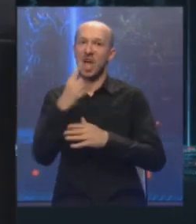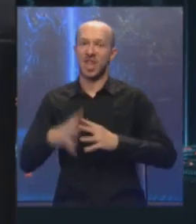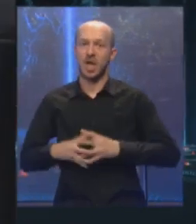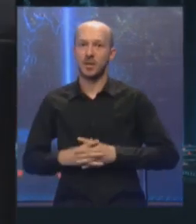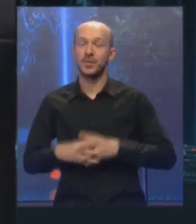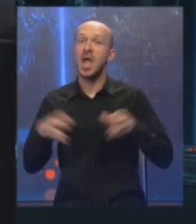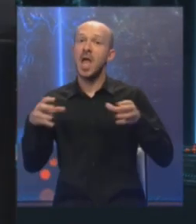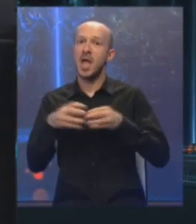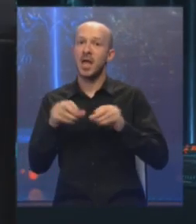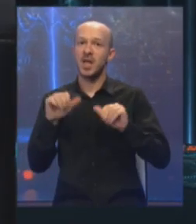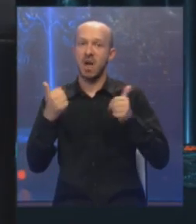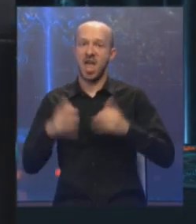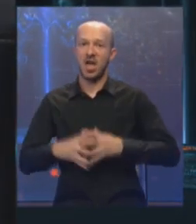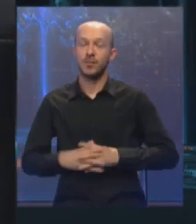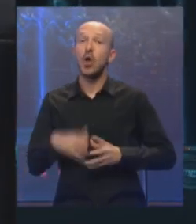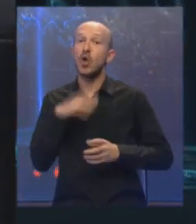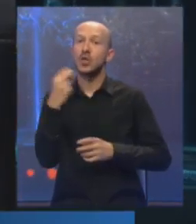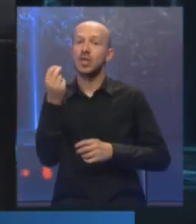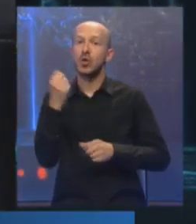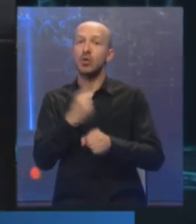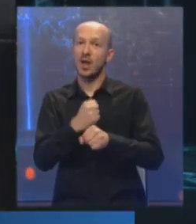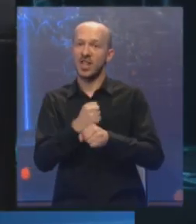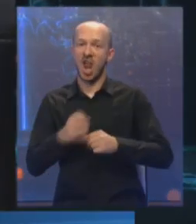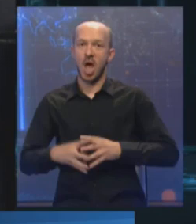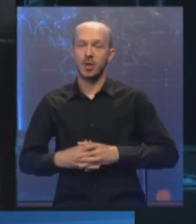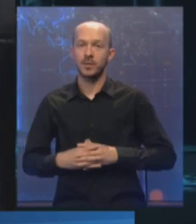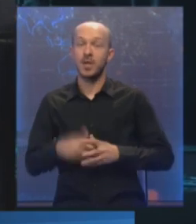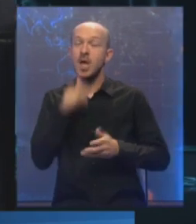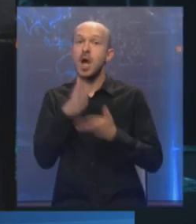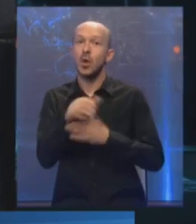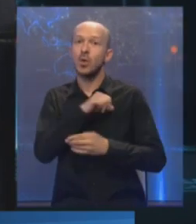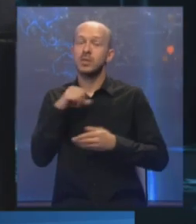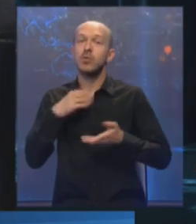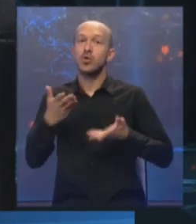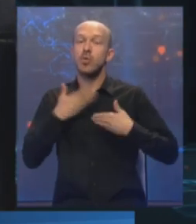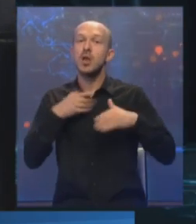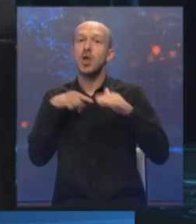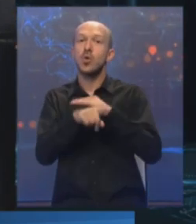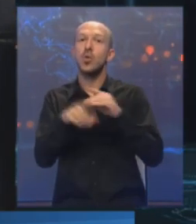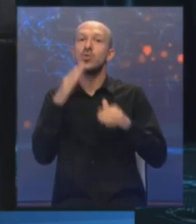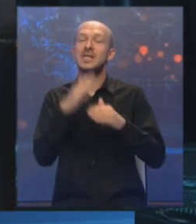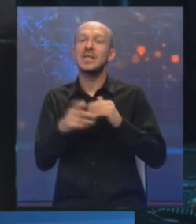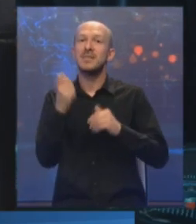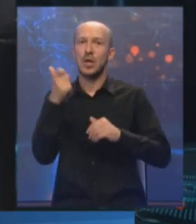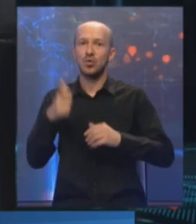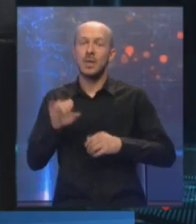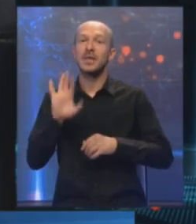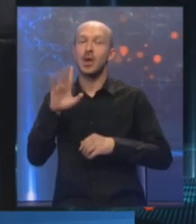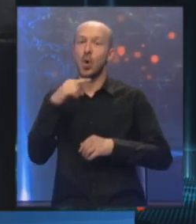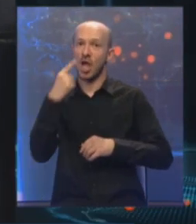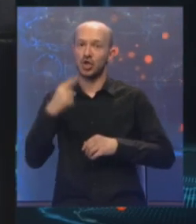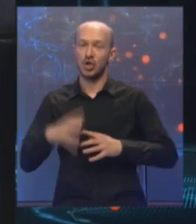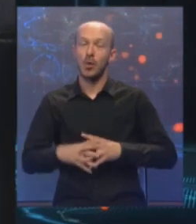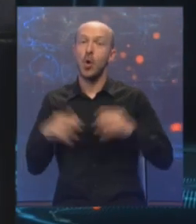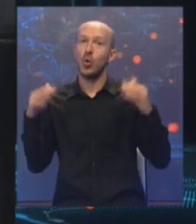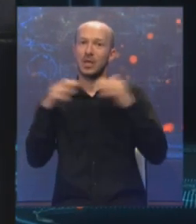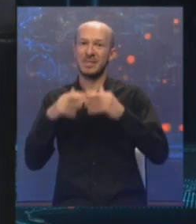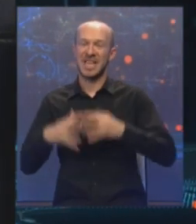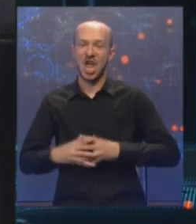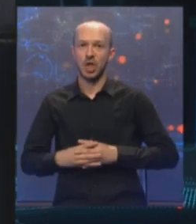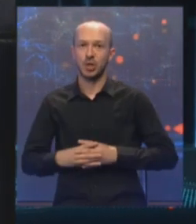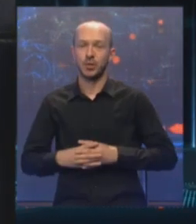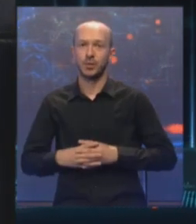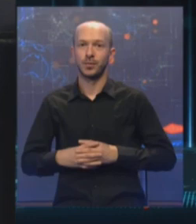Ekipa je dosta dobro radila. Iako smo dobili taj gol u zadnjim sekundama, da tako kažem, utakmice,